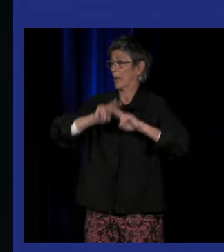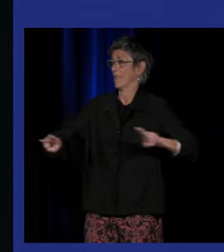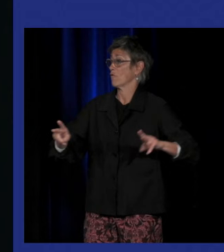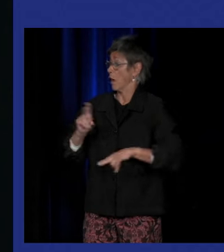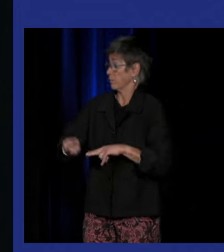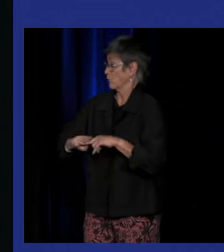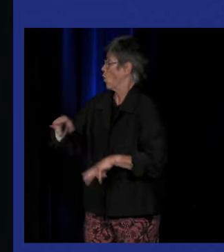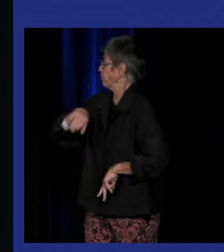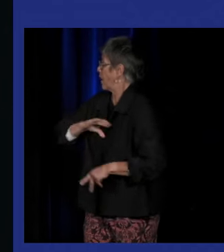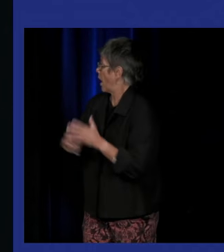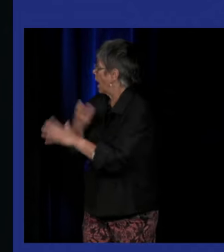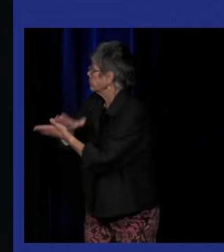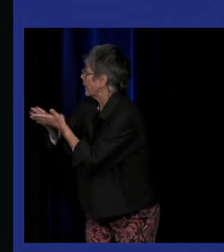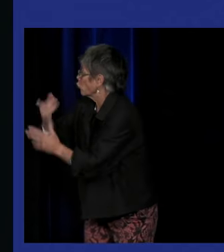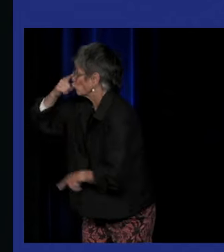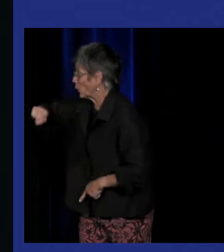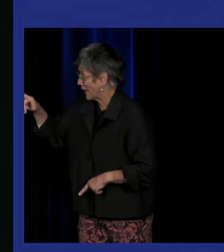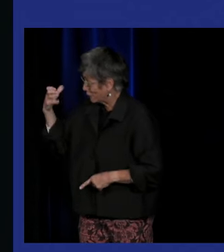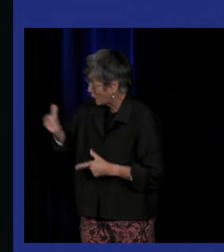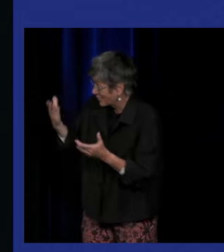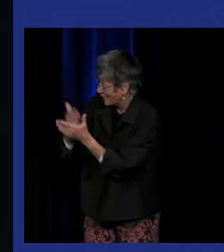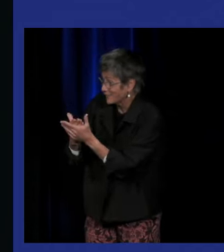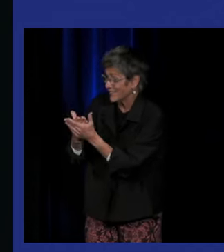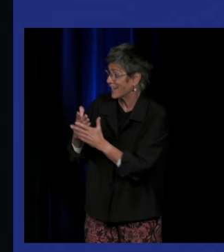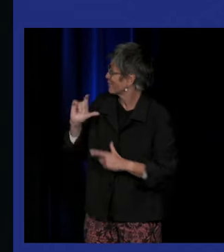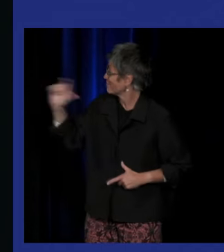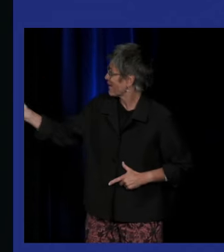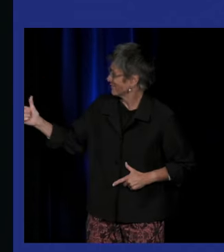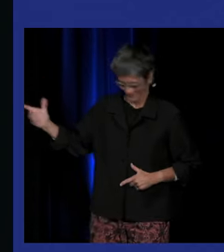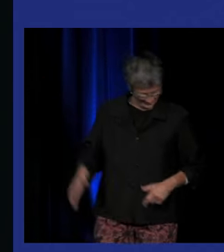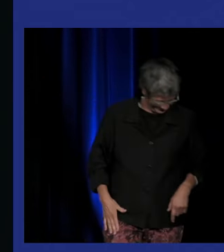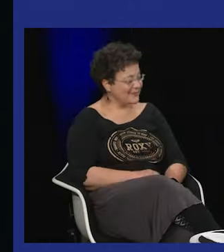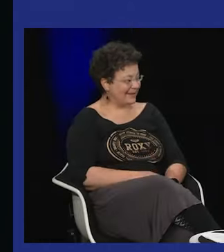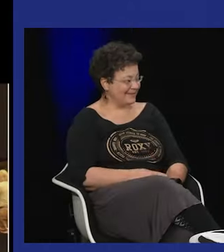pardon Juliette tu voulais dire quelque chose et ensuite Olivier va continuer